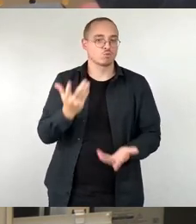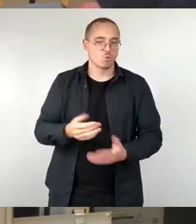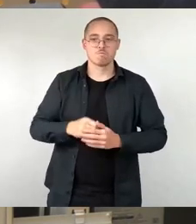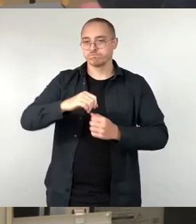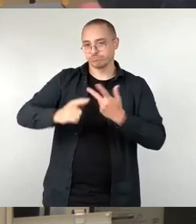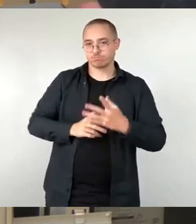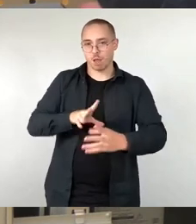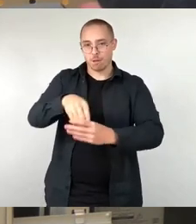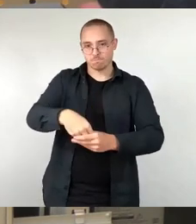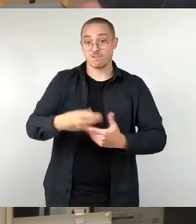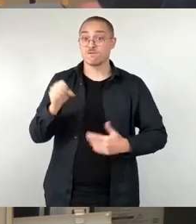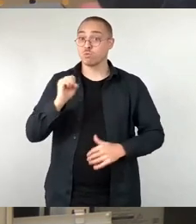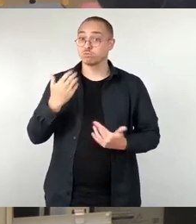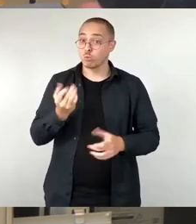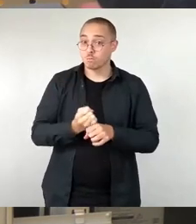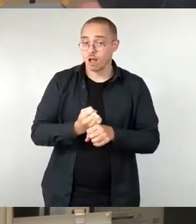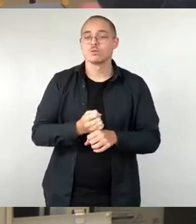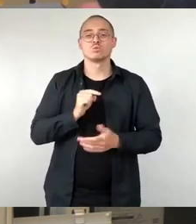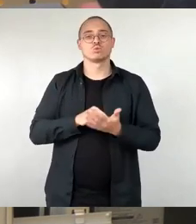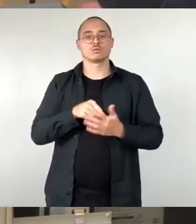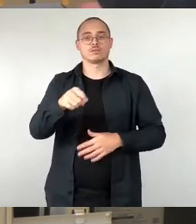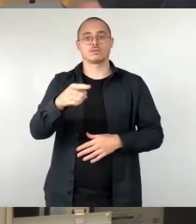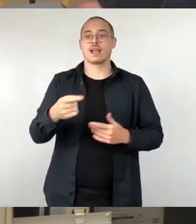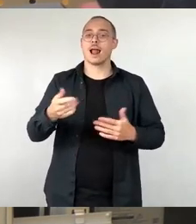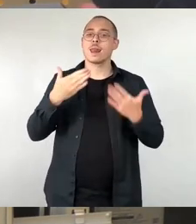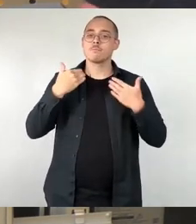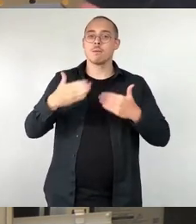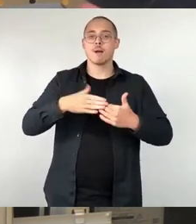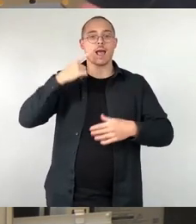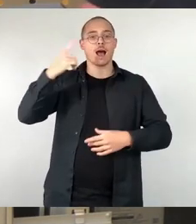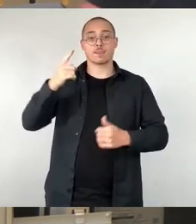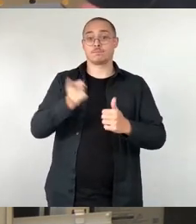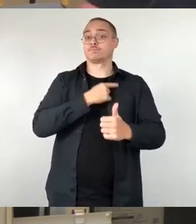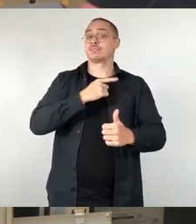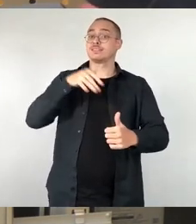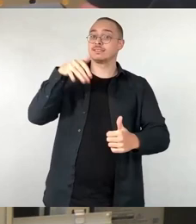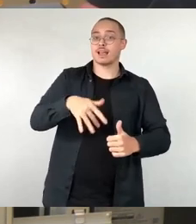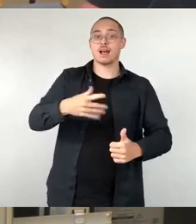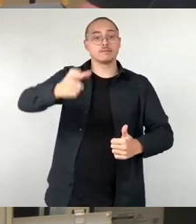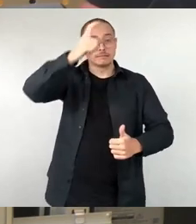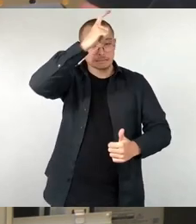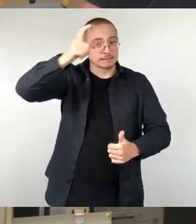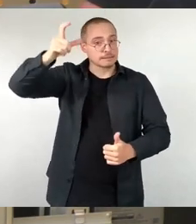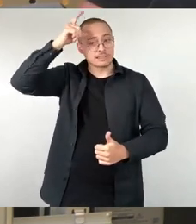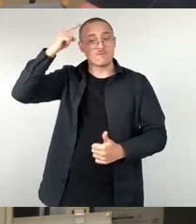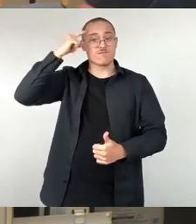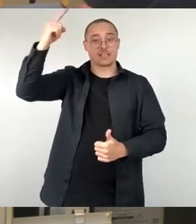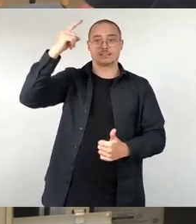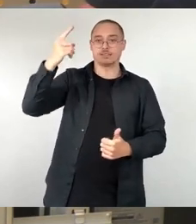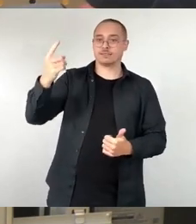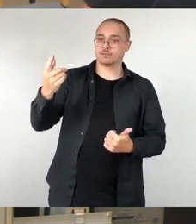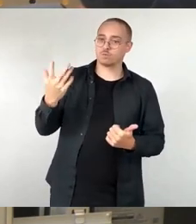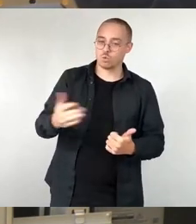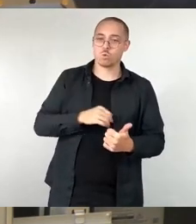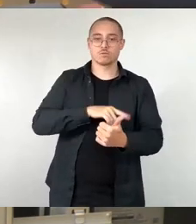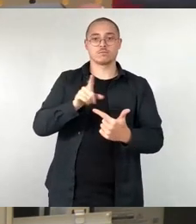im Klimabeirat A die Expertise hat und B auch die Multiplikatoren wieder raus. Ja, vom Handwerk muss ja